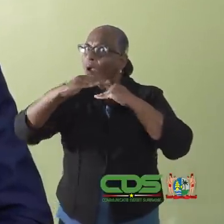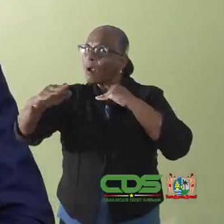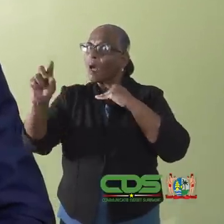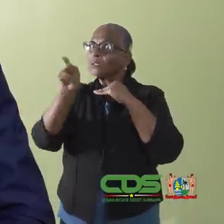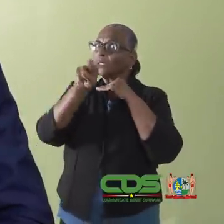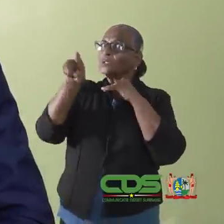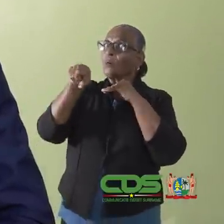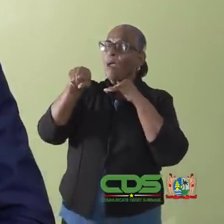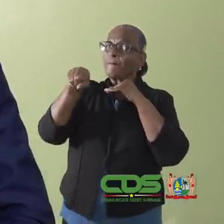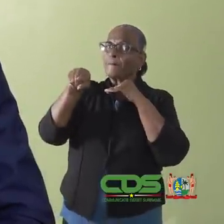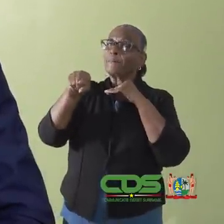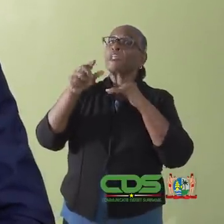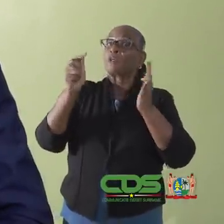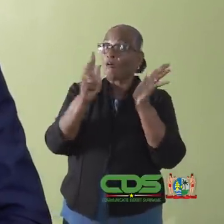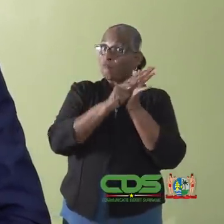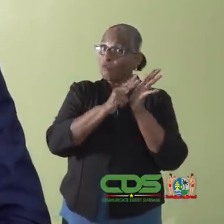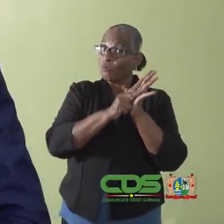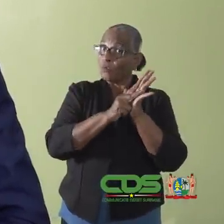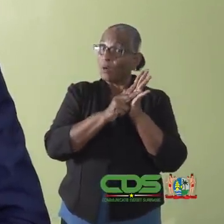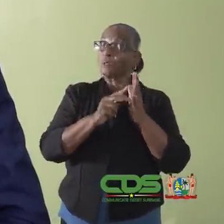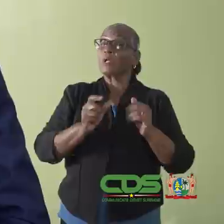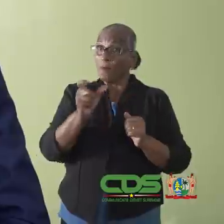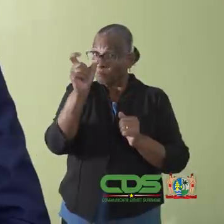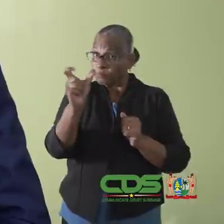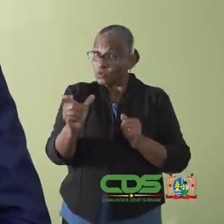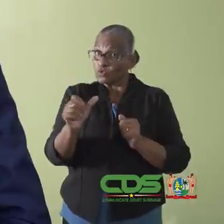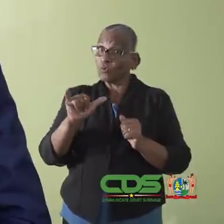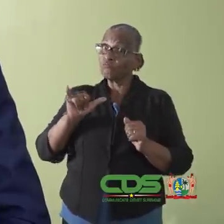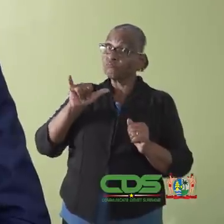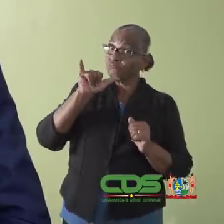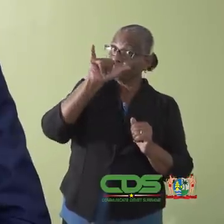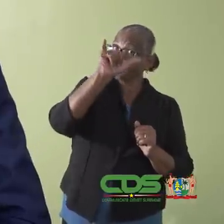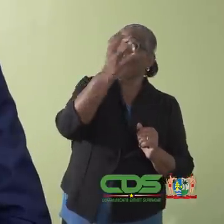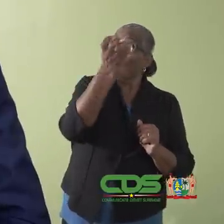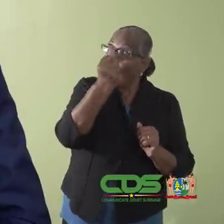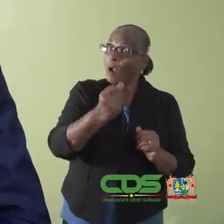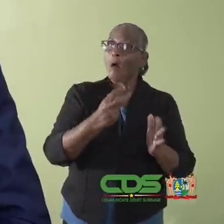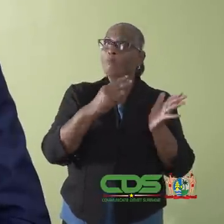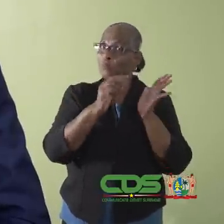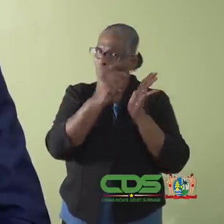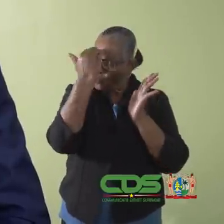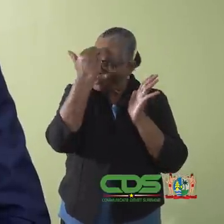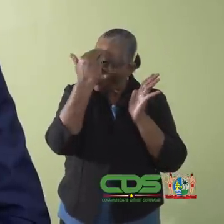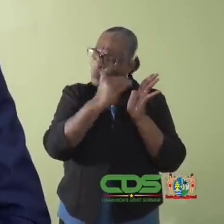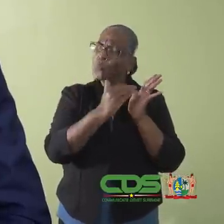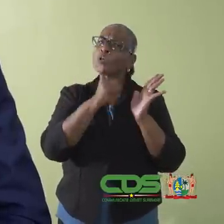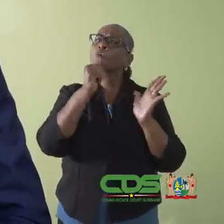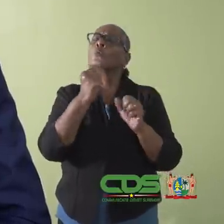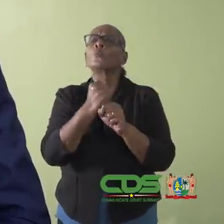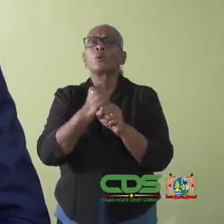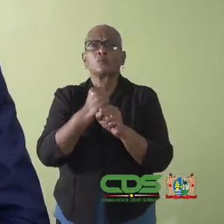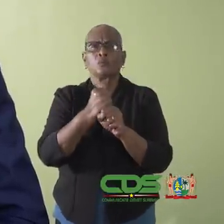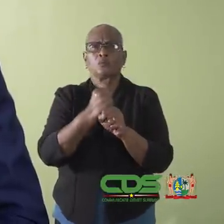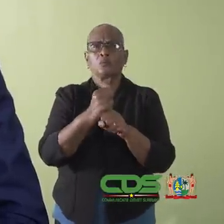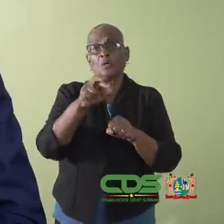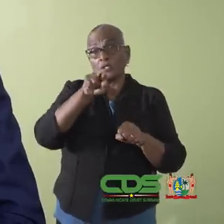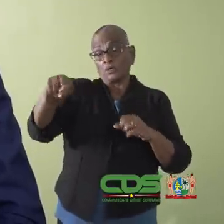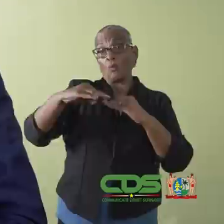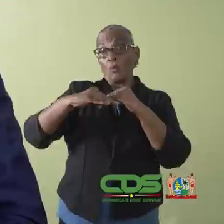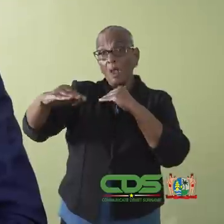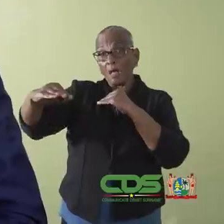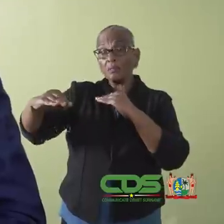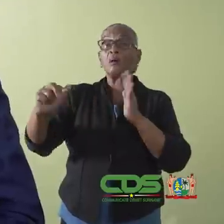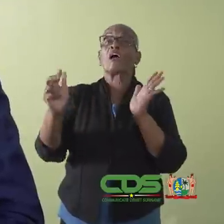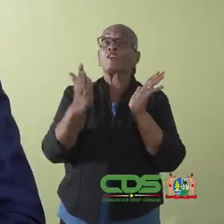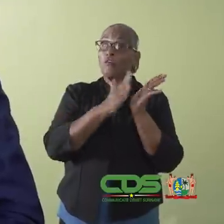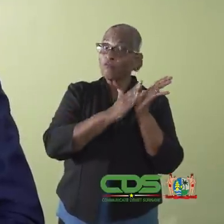van deze klassificatie zijn er specifieke voorwaarden waarin een reiziger zou moeten voldoen. De risicoclassificatie van